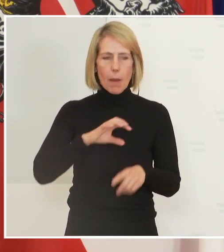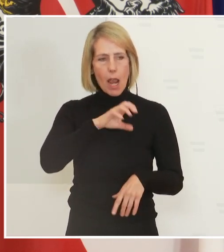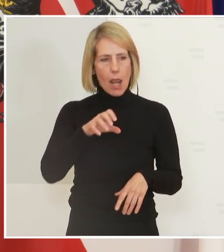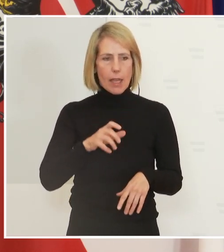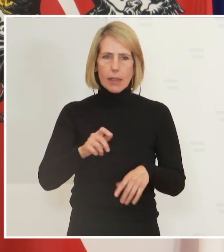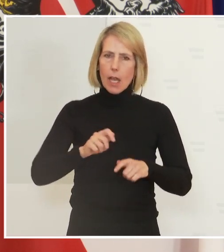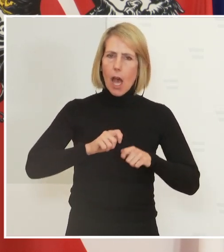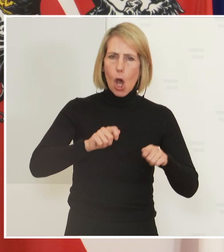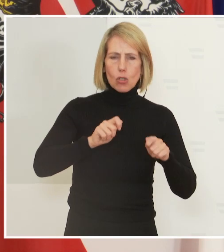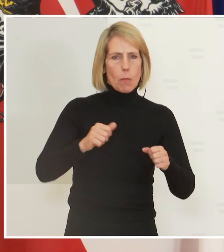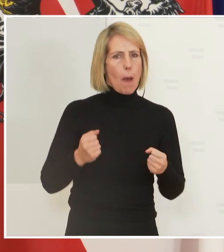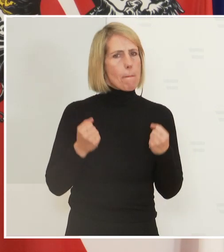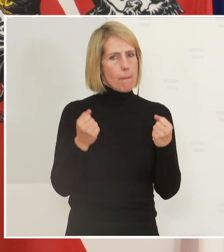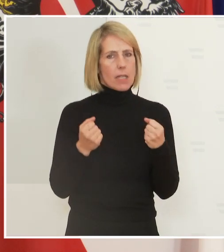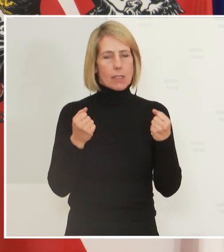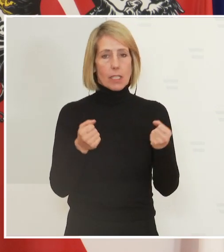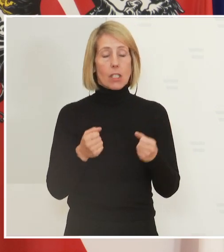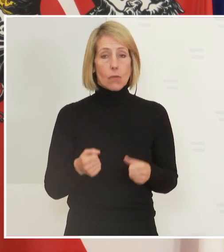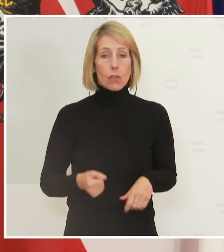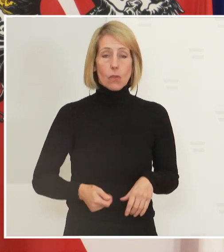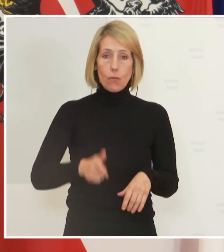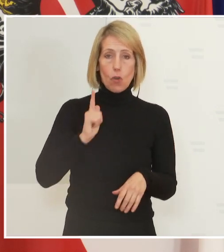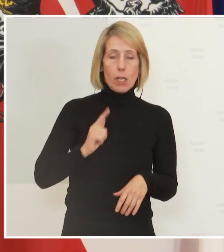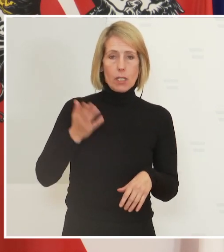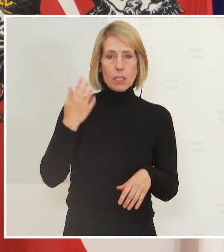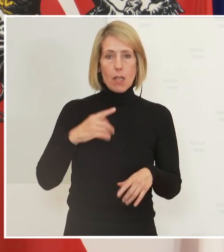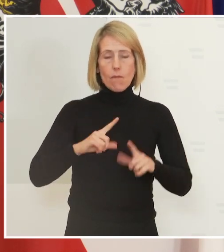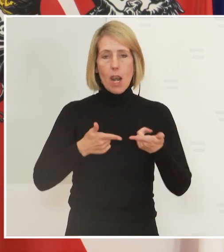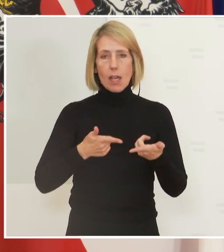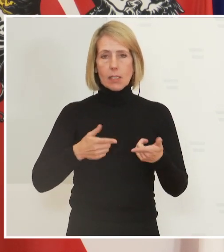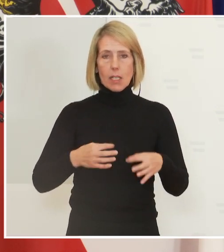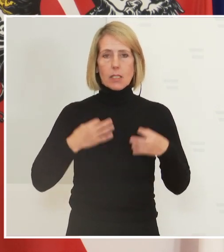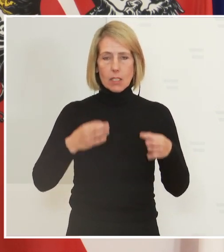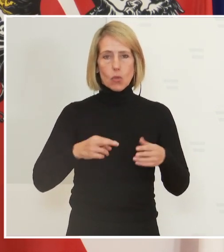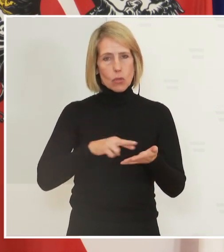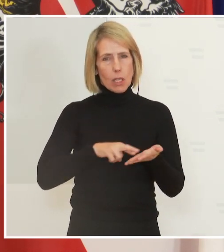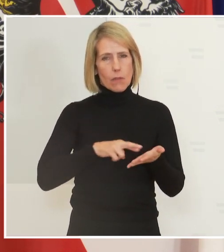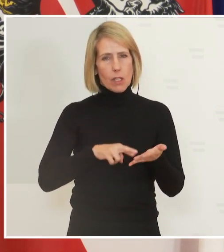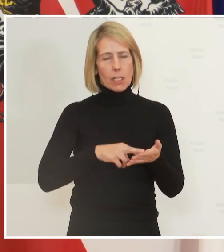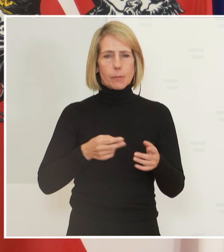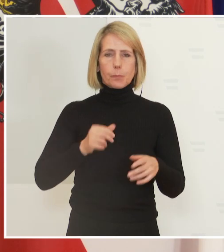aus. Wir haben vorgestern die Landesgesundheitsreferentinnen, gestern die